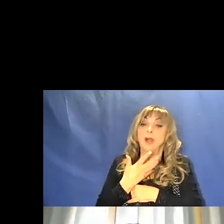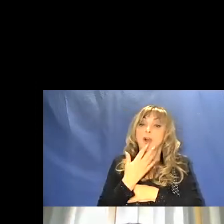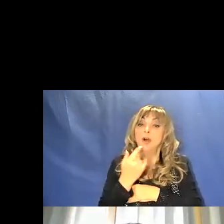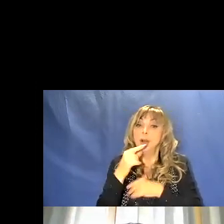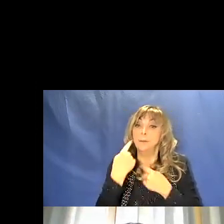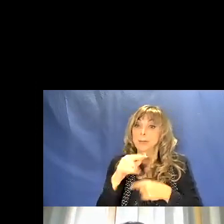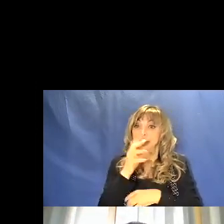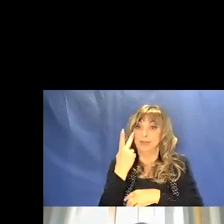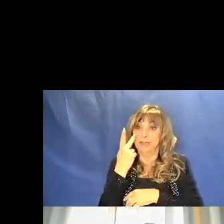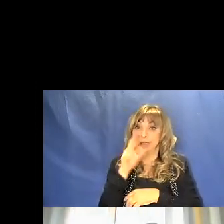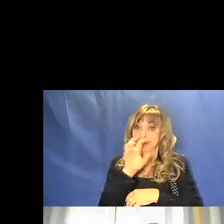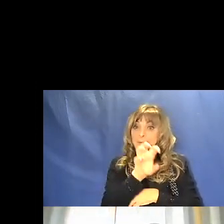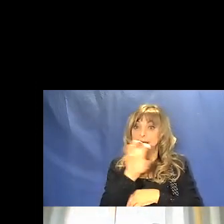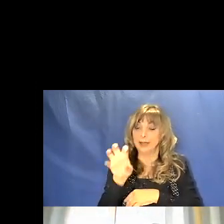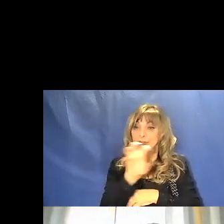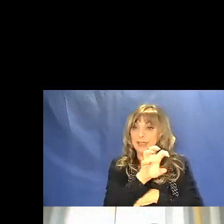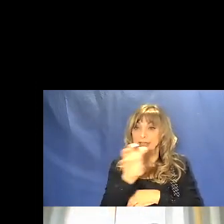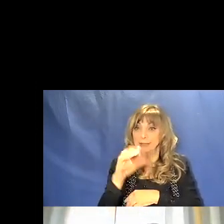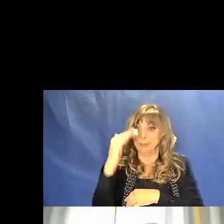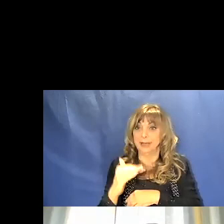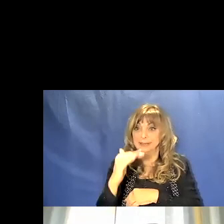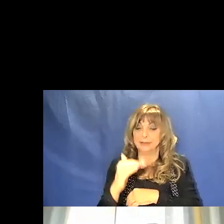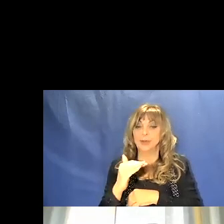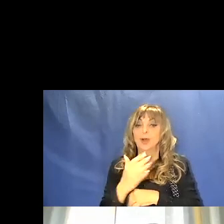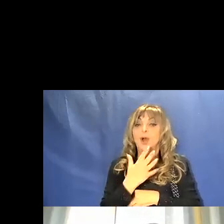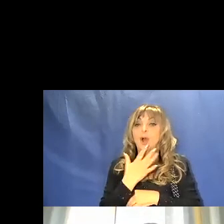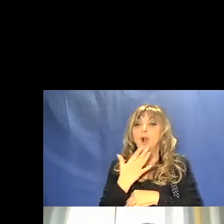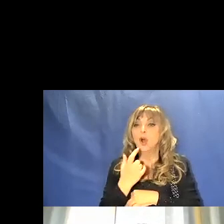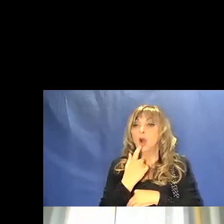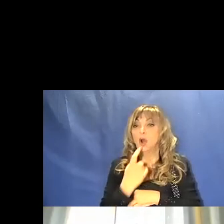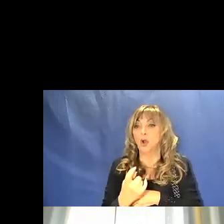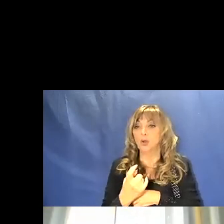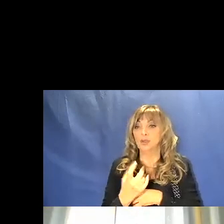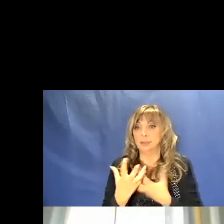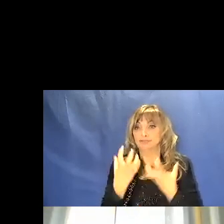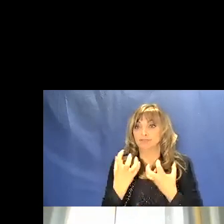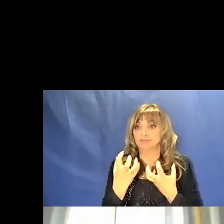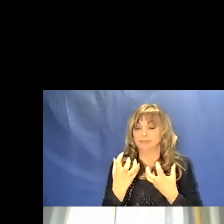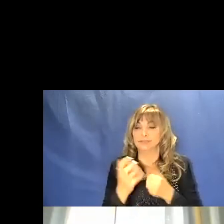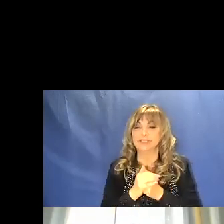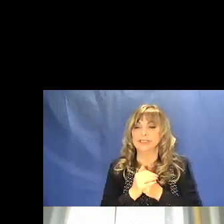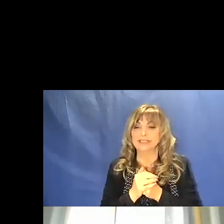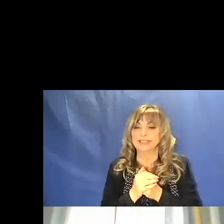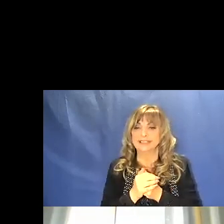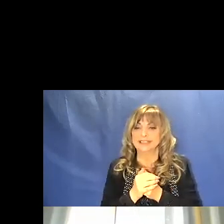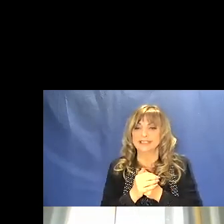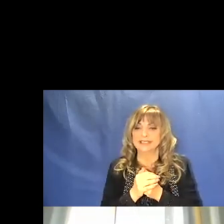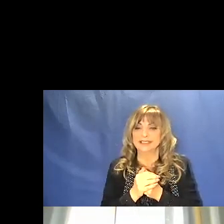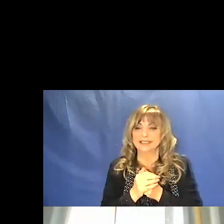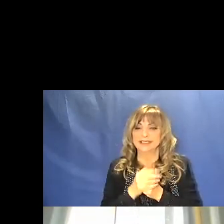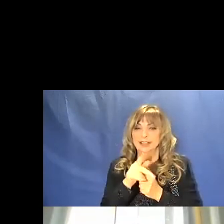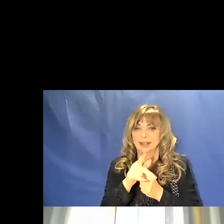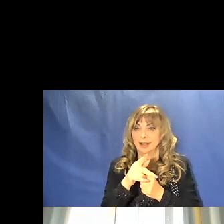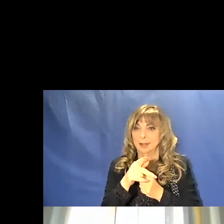vedete nell'immagine in basso di un colore rosso acceso è il caso di questa